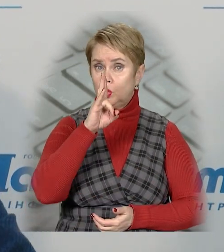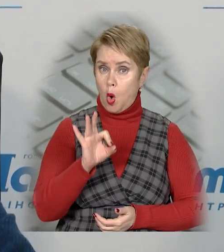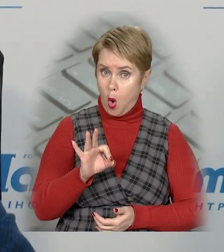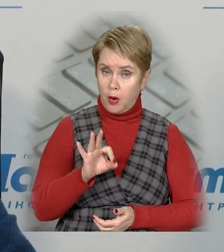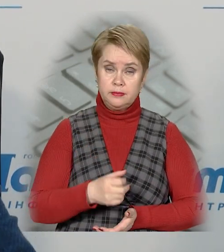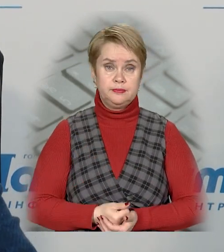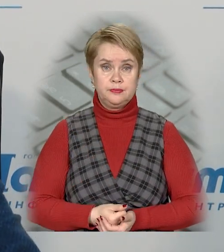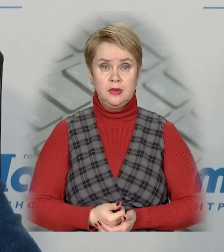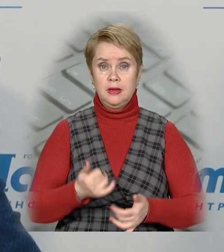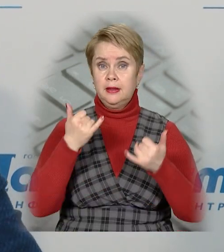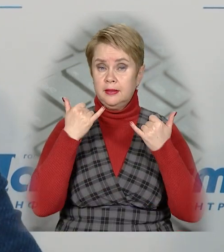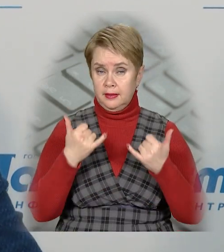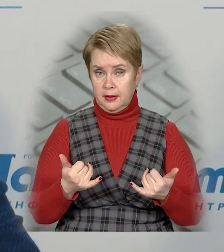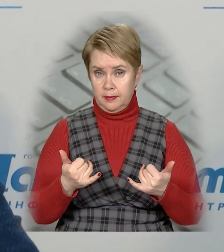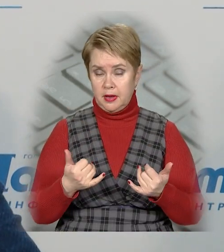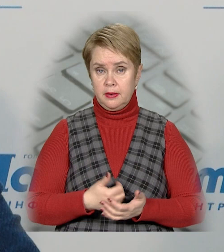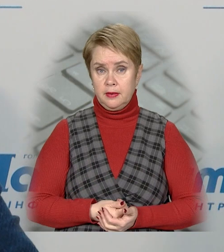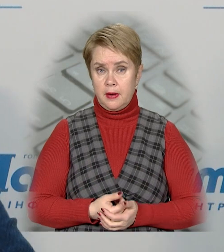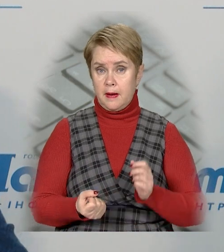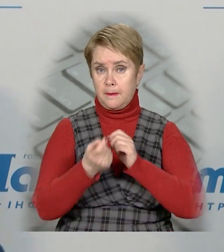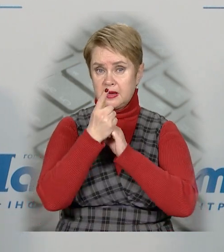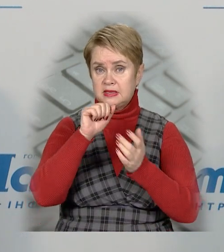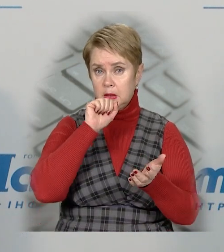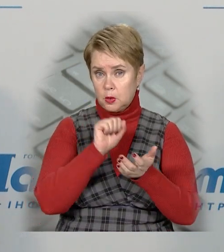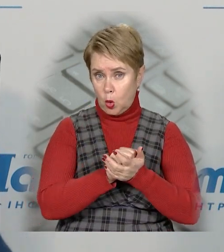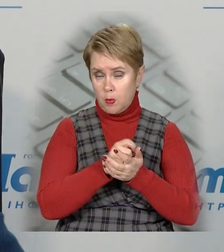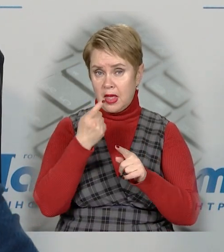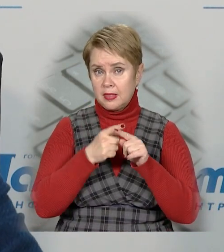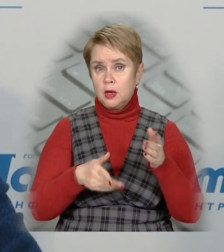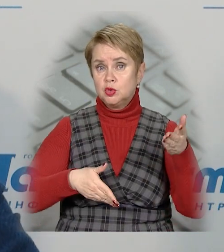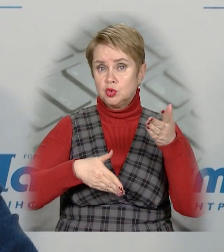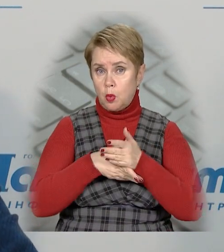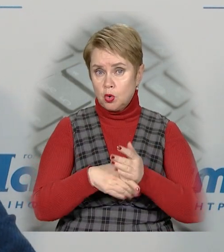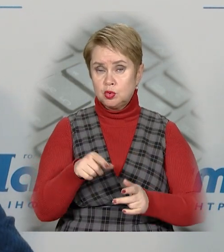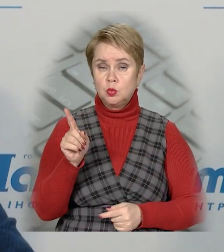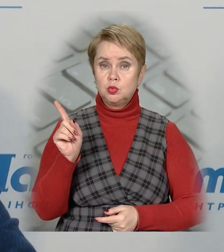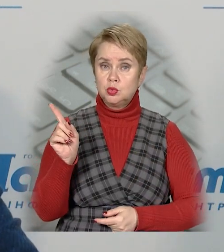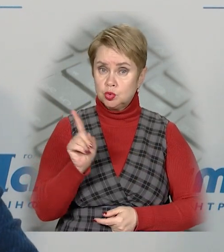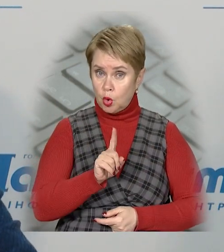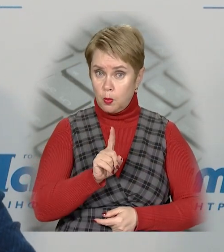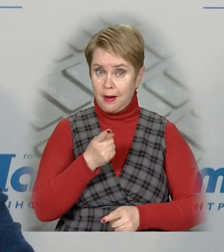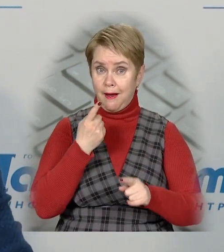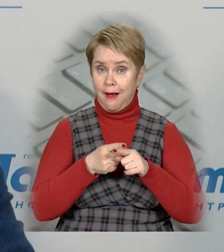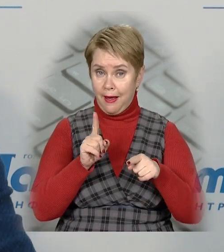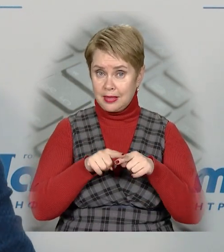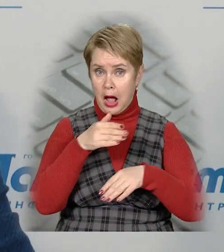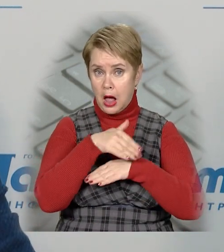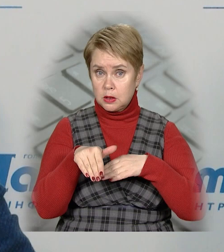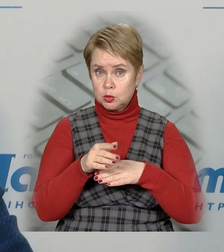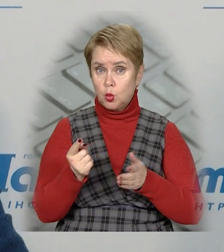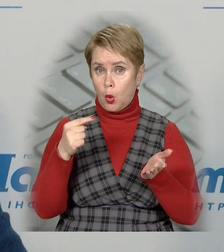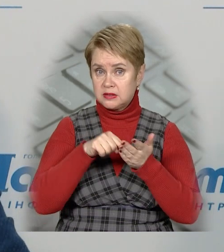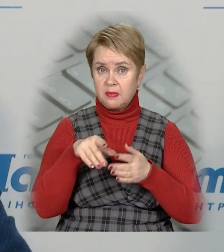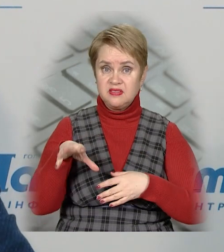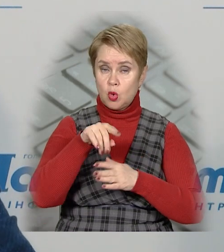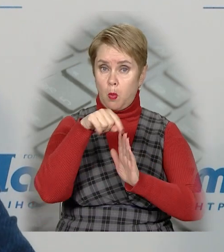тепер з'явився документ, і це спосіб, щоб ці адресні показники